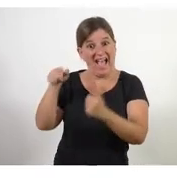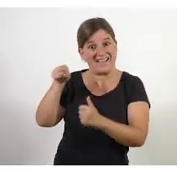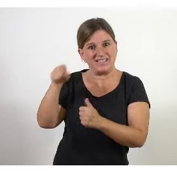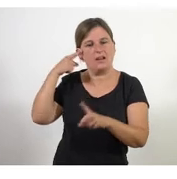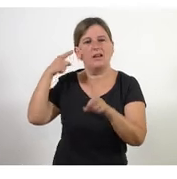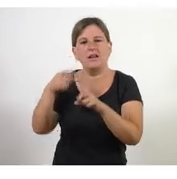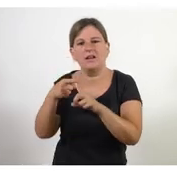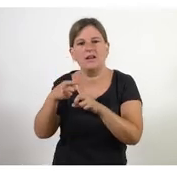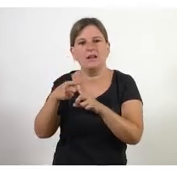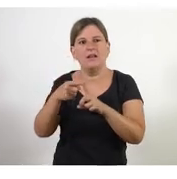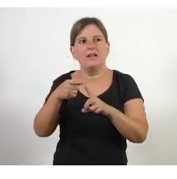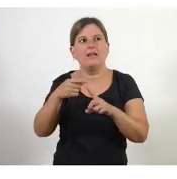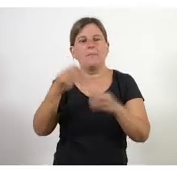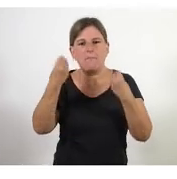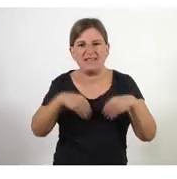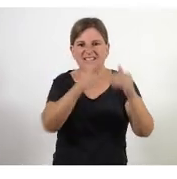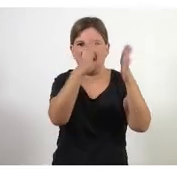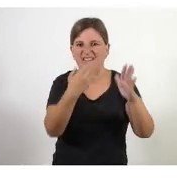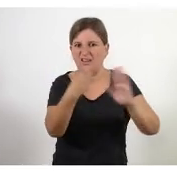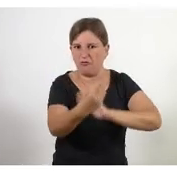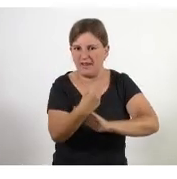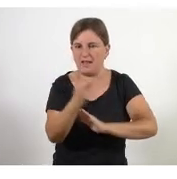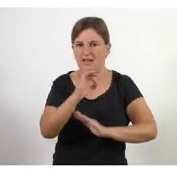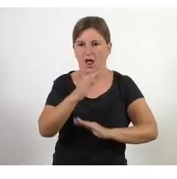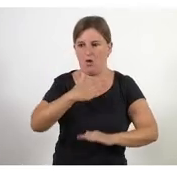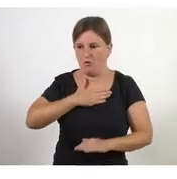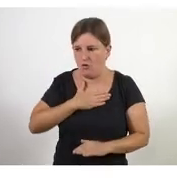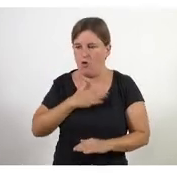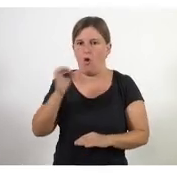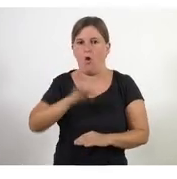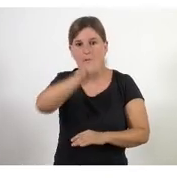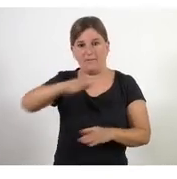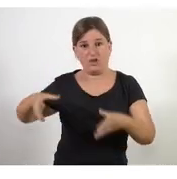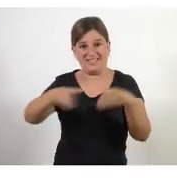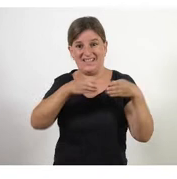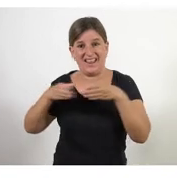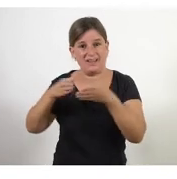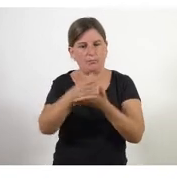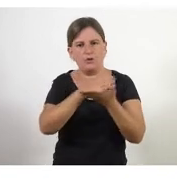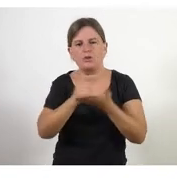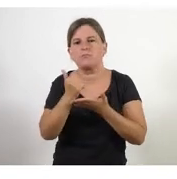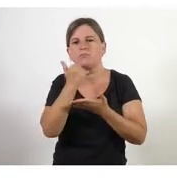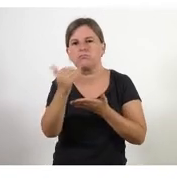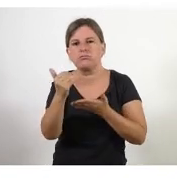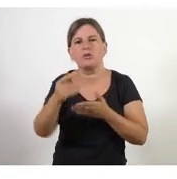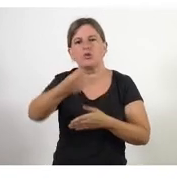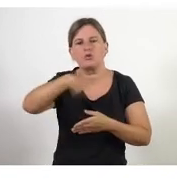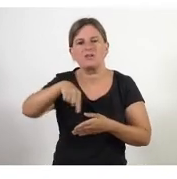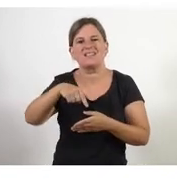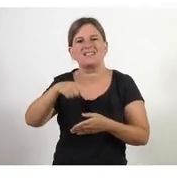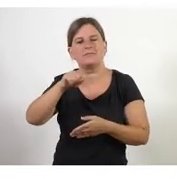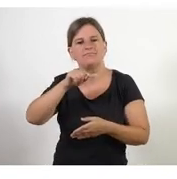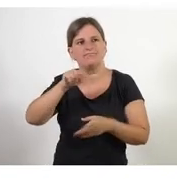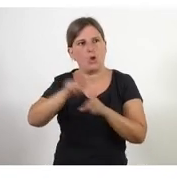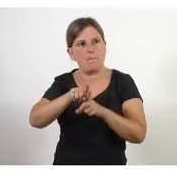qui et finança tu la gent del teu equip tots tenim clar que estem aquí per aportar valor als